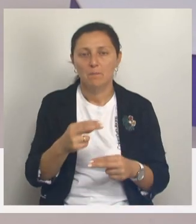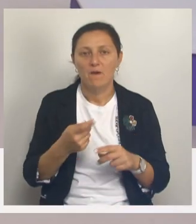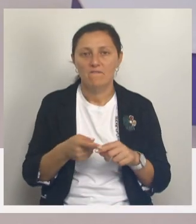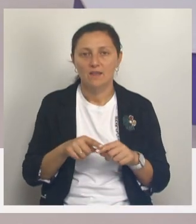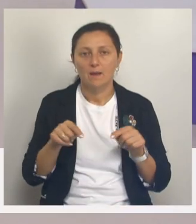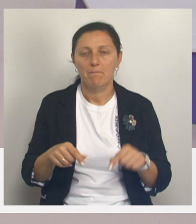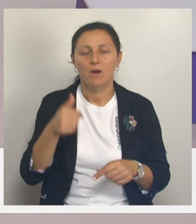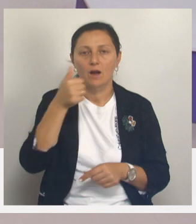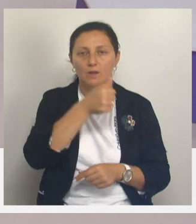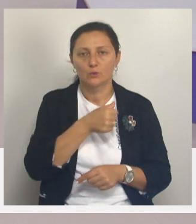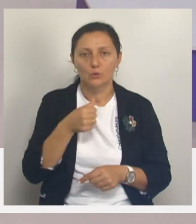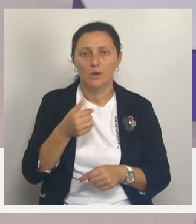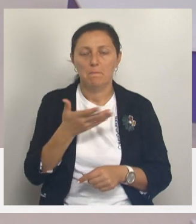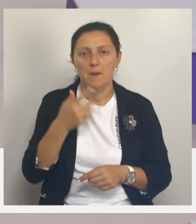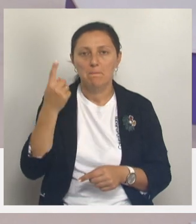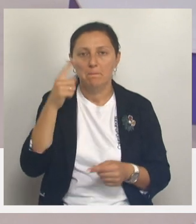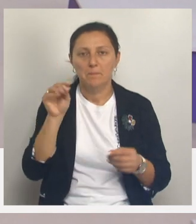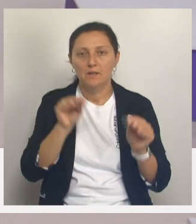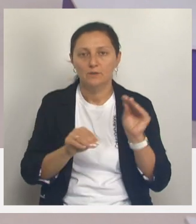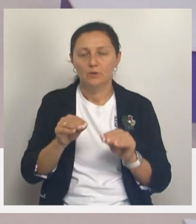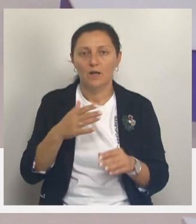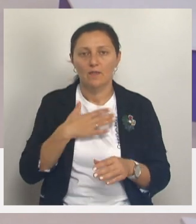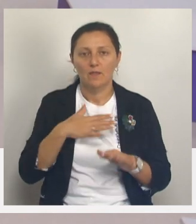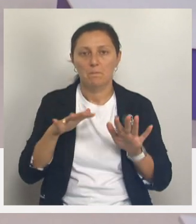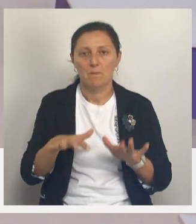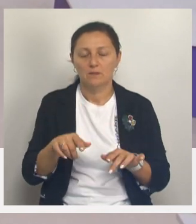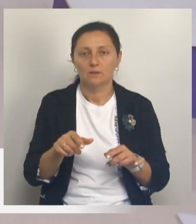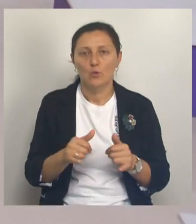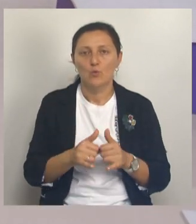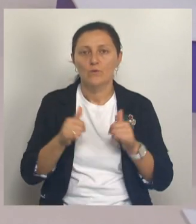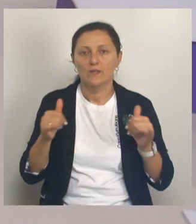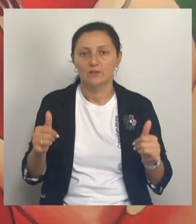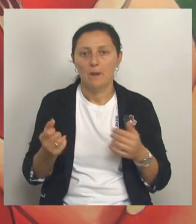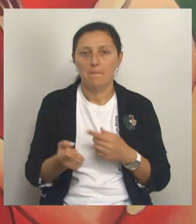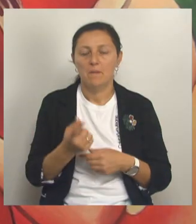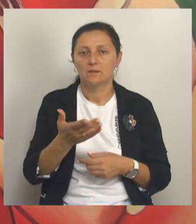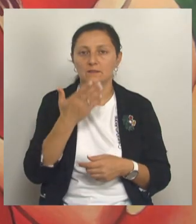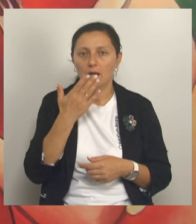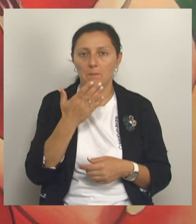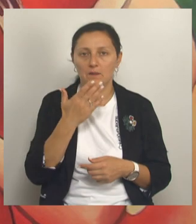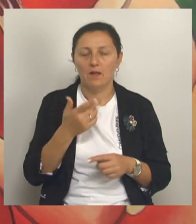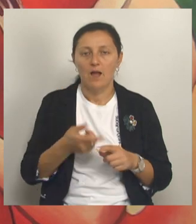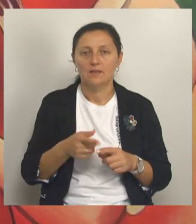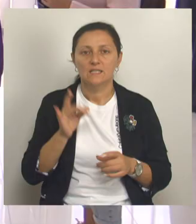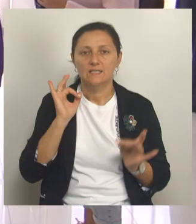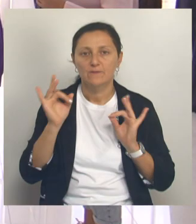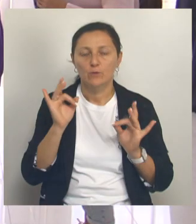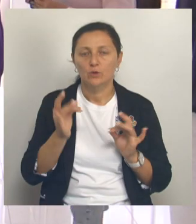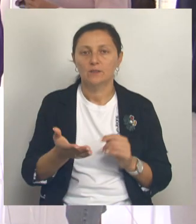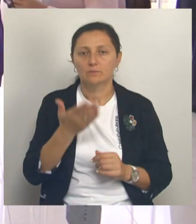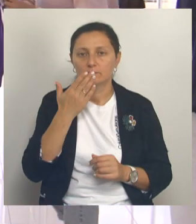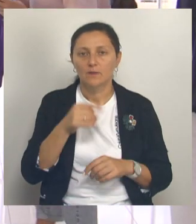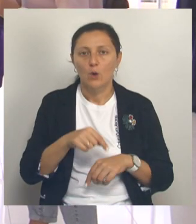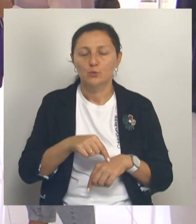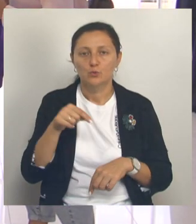году мы доработали. Наши тактильные станции стали расширены. И появился аромат. Тактильные, звуковые, обонятельные